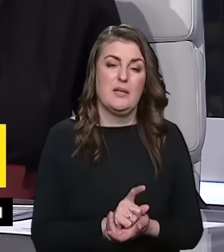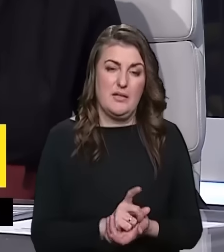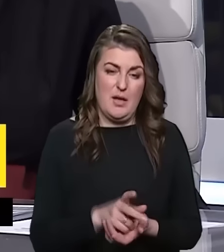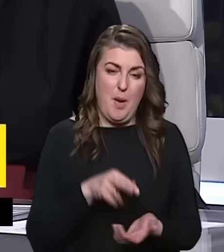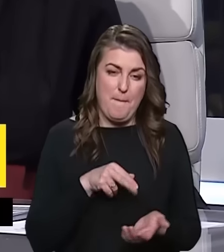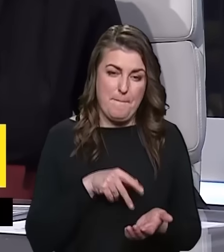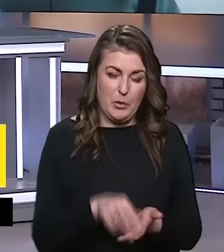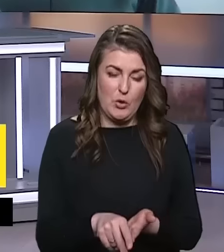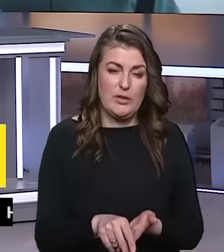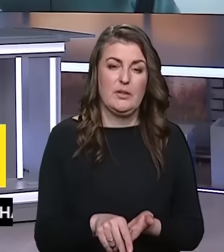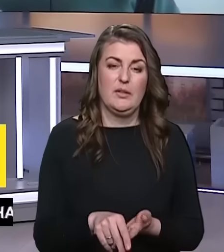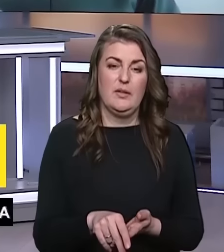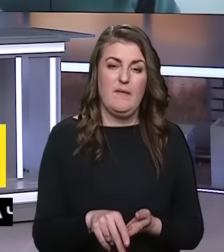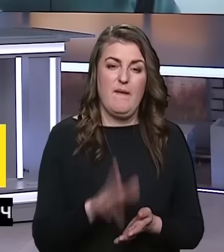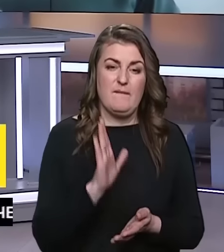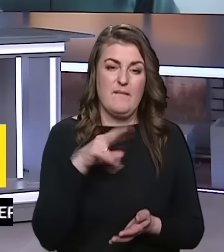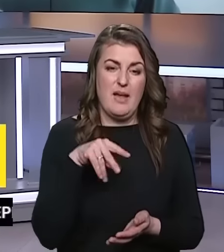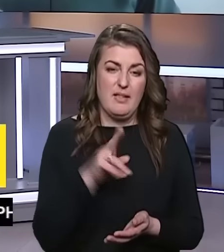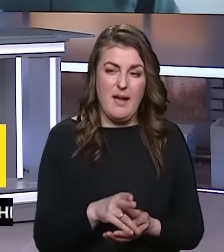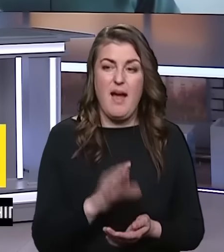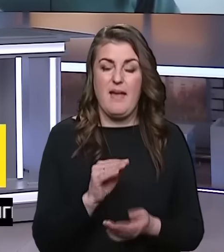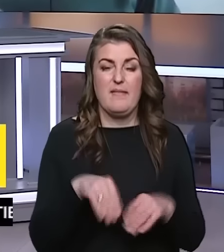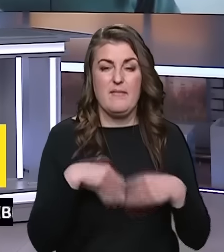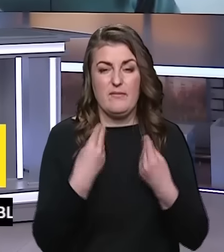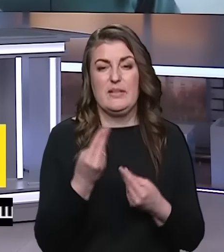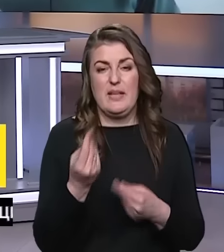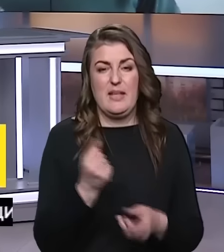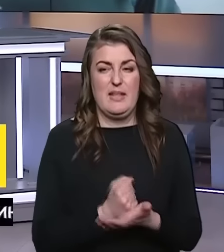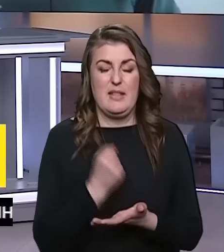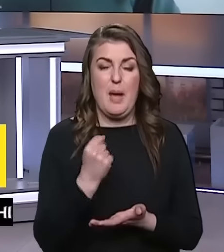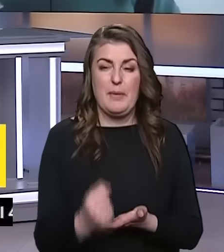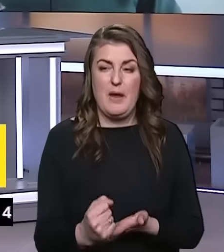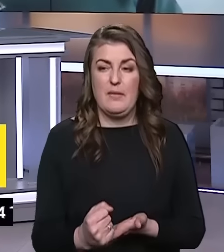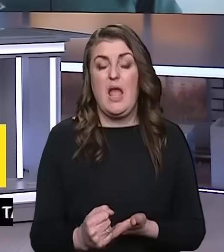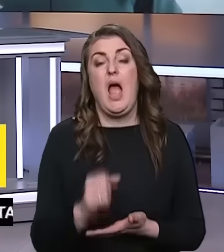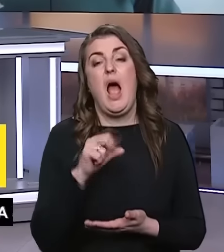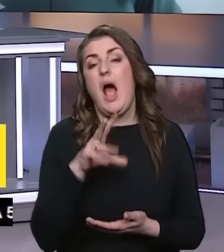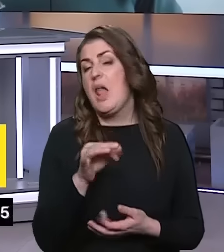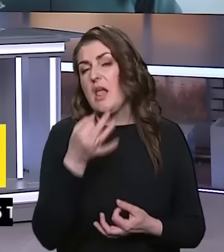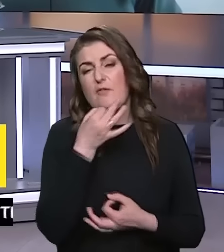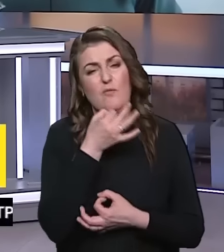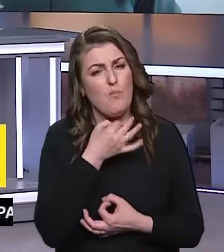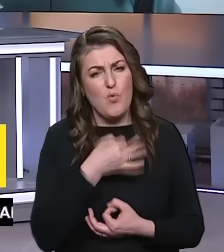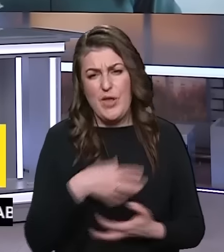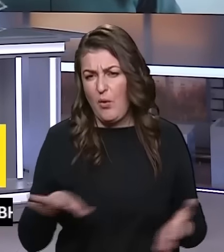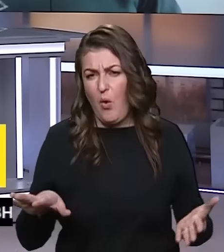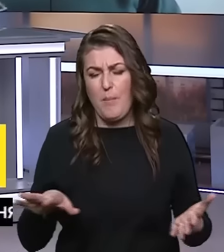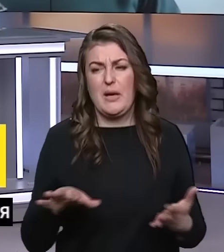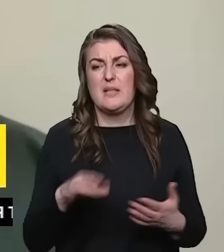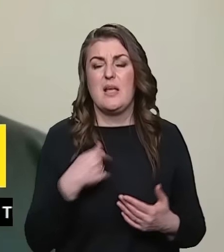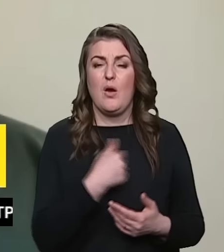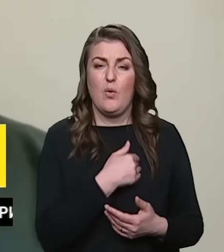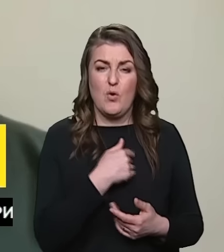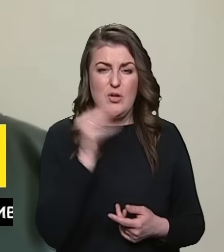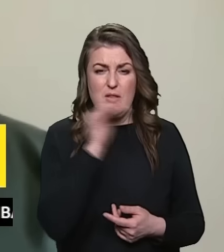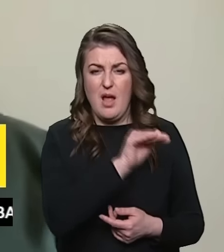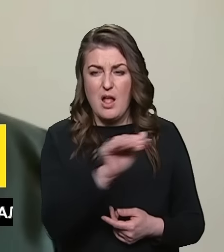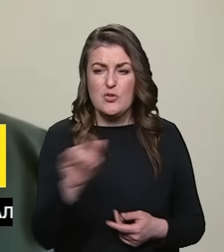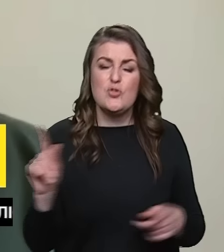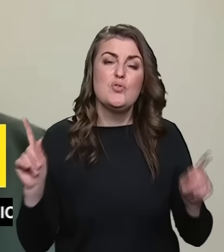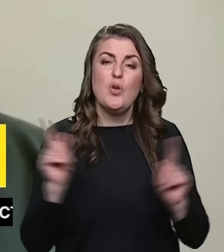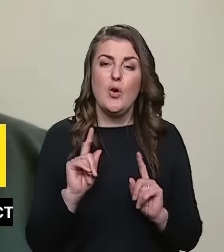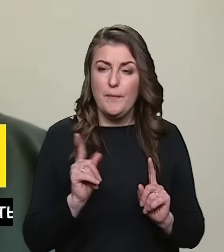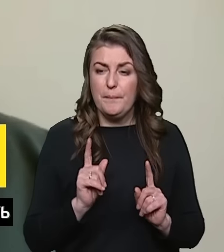в ВЛК і видати їй направлення. Але в будь-якому разі, я хочу наголосити,